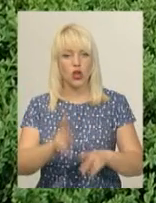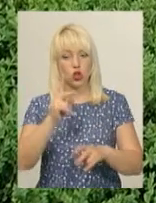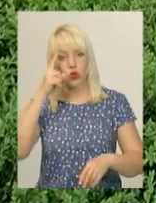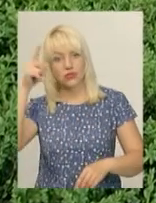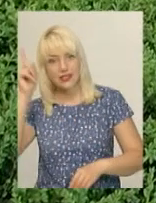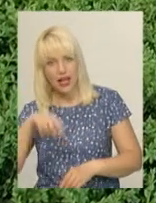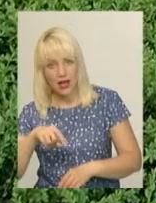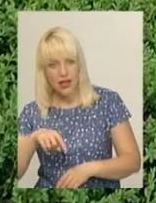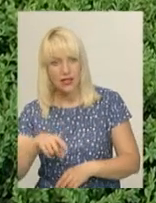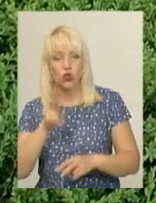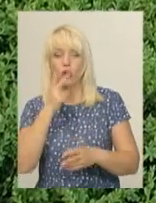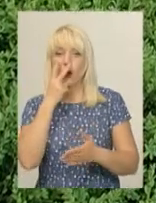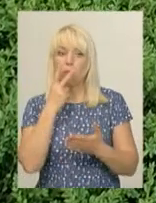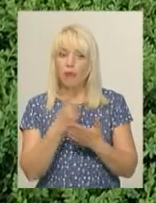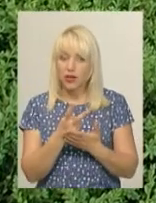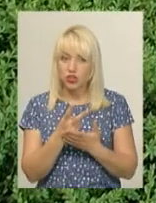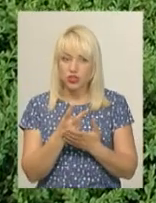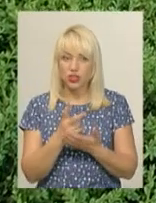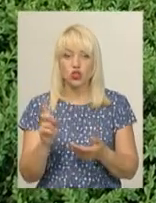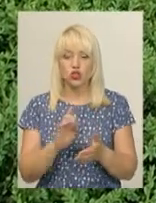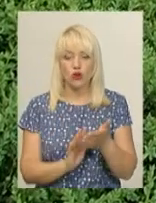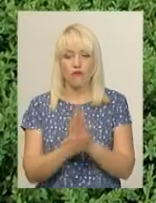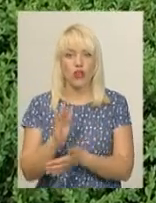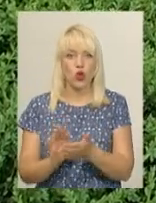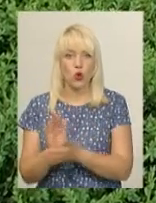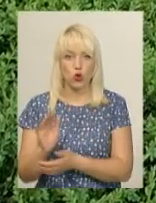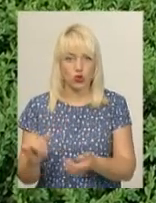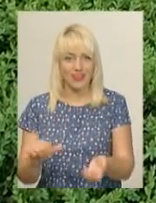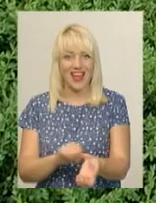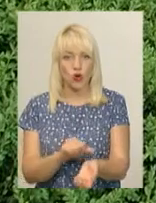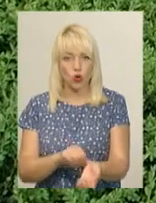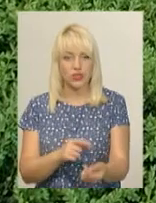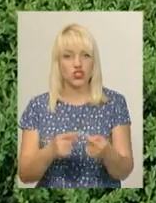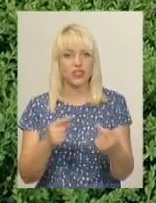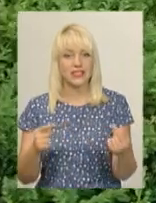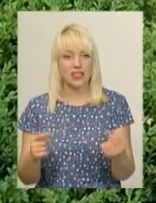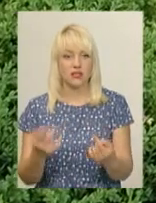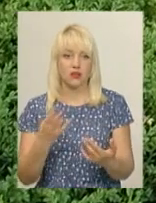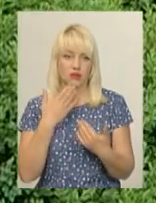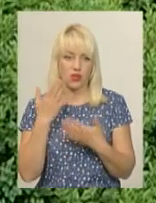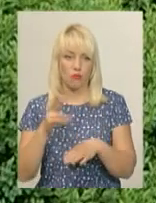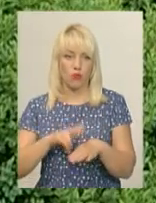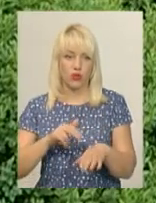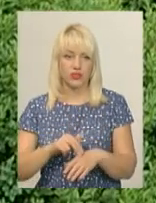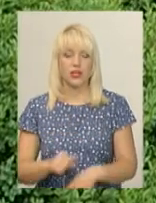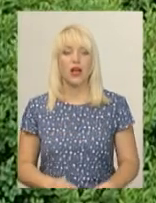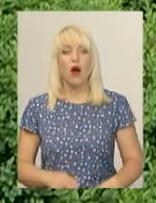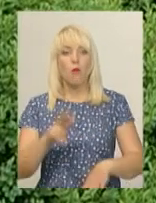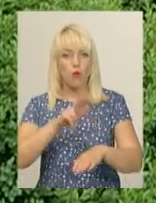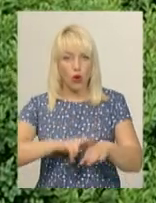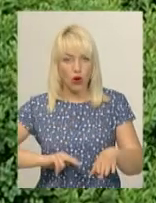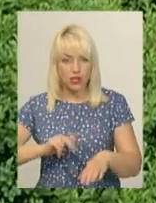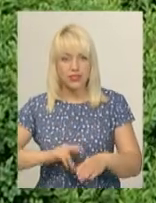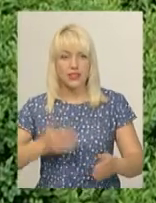знають, чи бачать, що вирощують наркотичні засоби, звертатися до відділки поліції. Працівники поліції